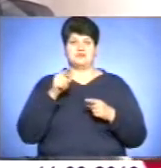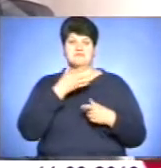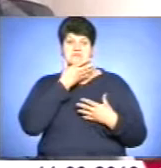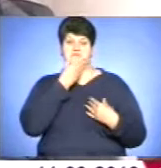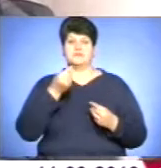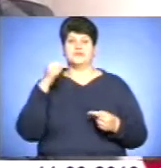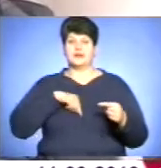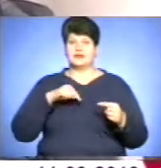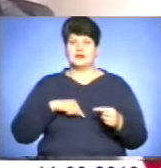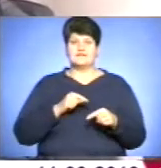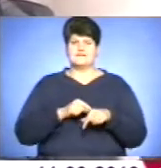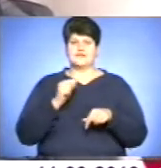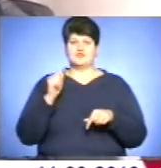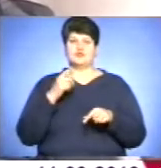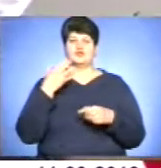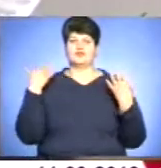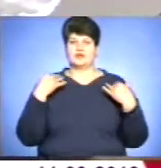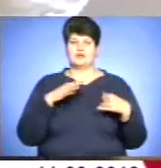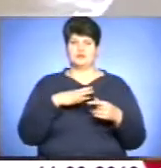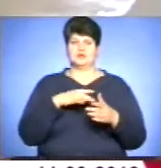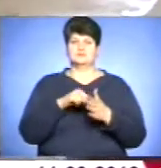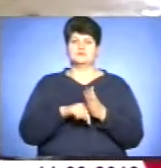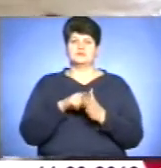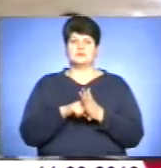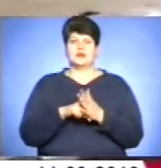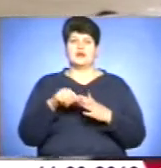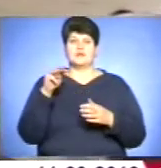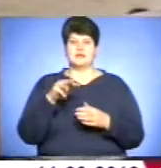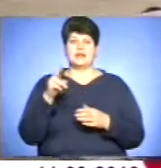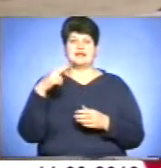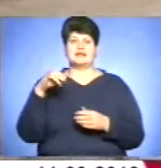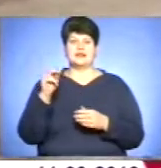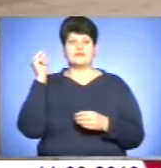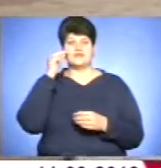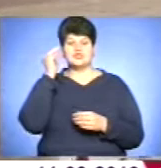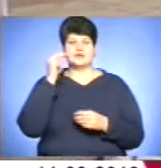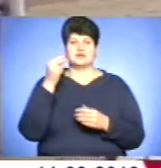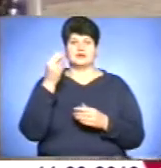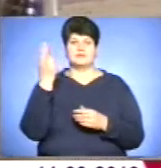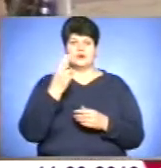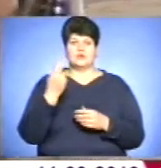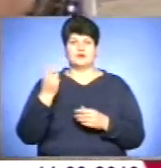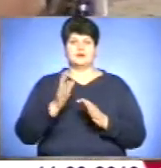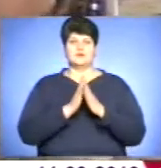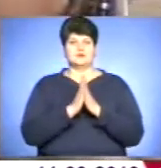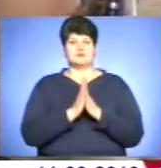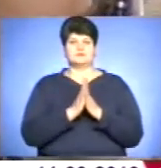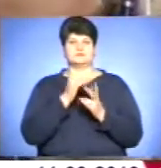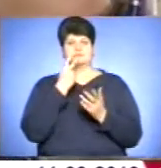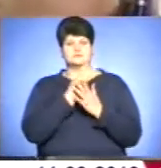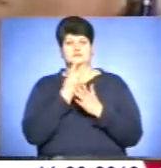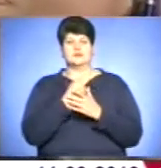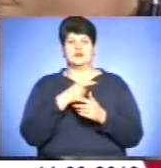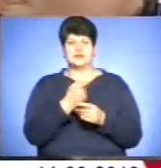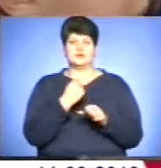що оці вихідні в тебе були змістовними. Марія Ділай вчить малювати і водночас просить аналізувати її роботи. Свою точку